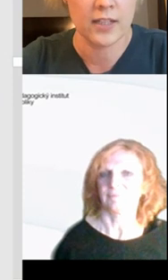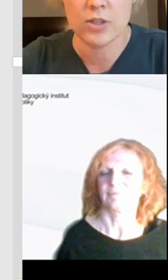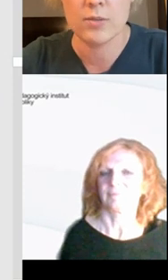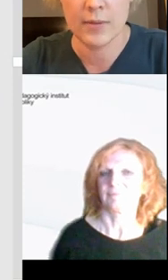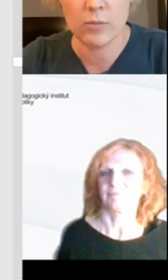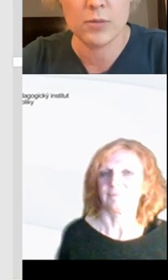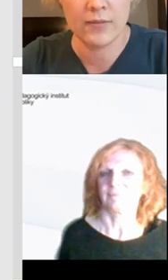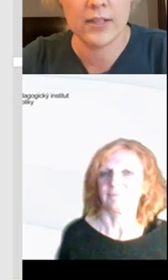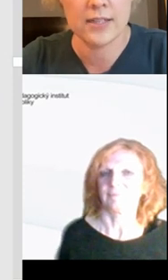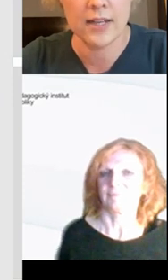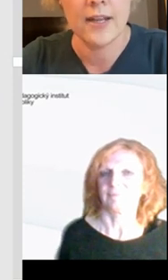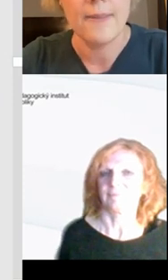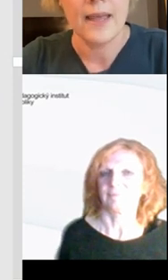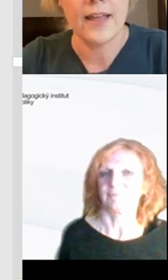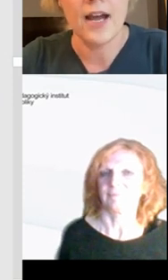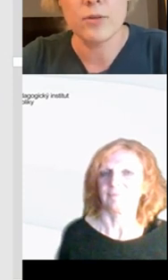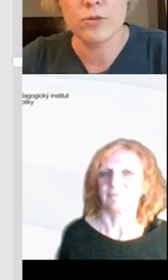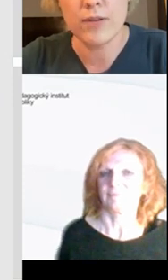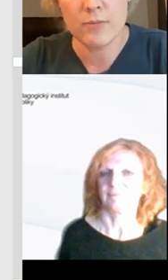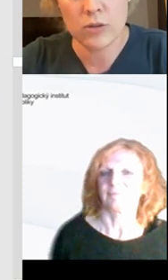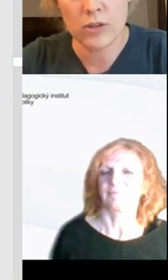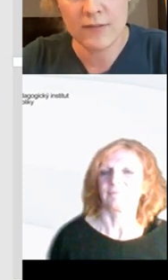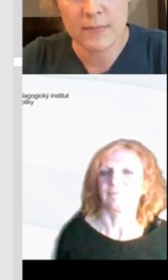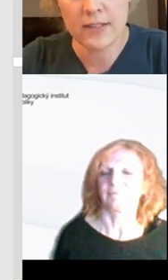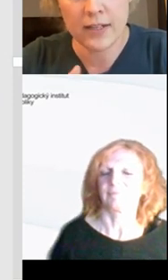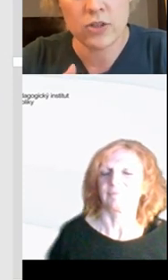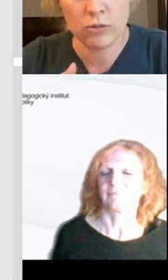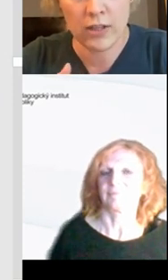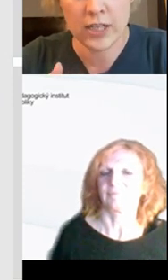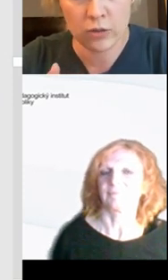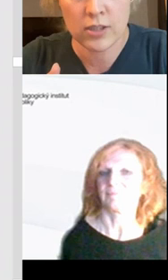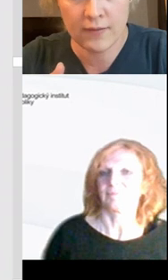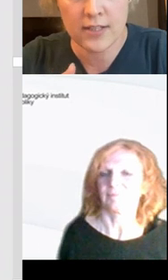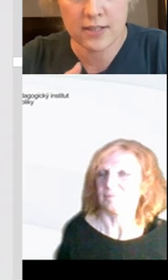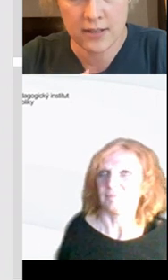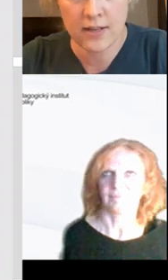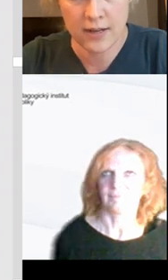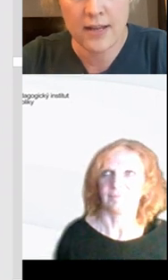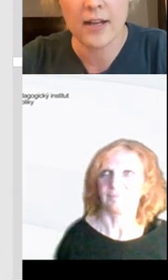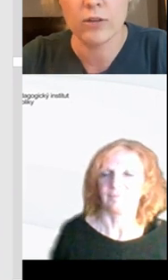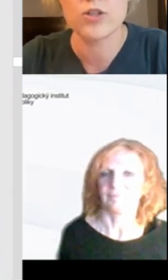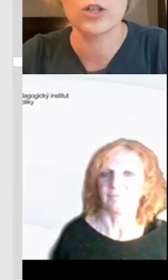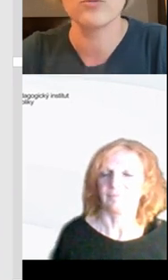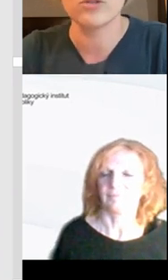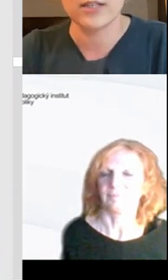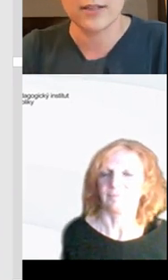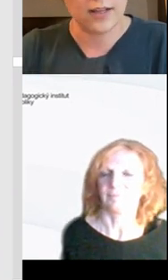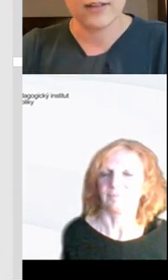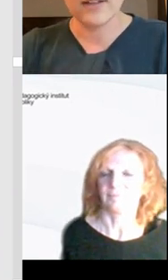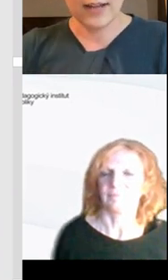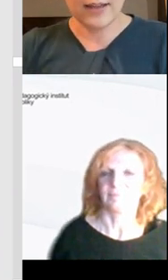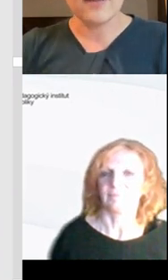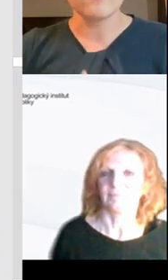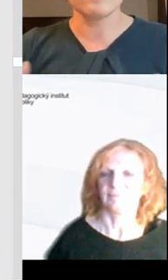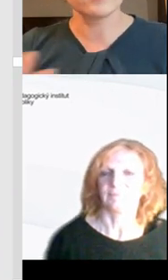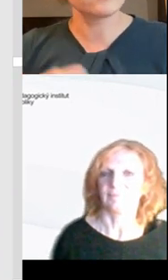budeme mluvit. Já tam ještě mám na to připravený slajd. Ale já moc doufám, že to nevezmete tak, že tohle všechno se na vás teďka hrné a tohle všechno musíte